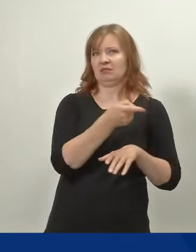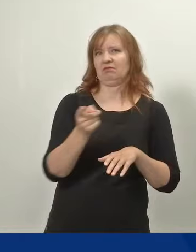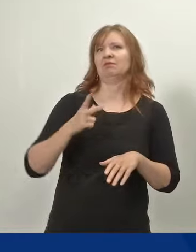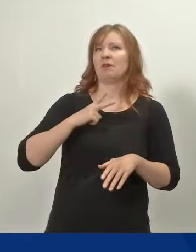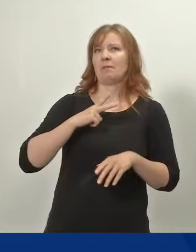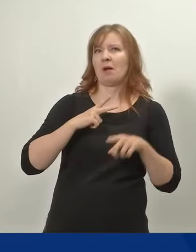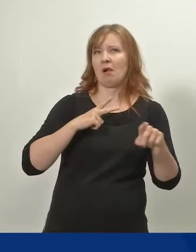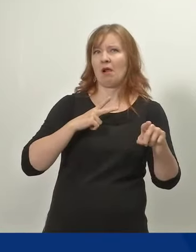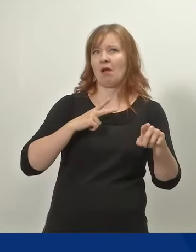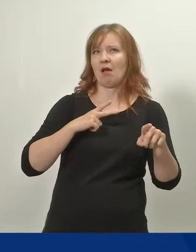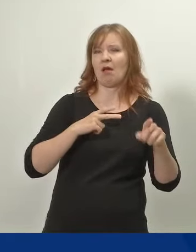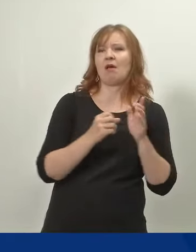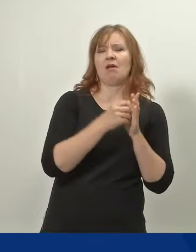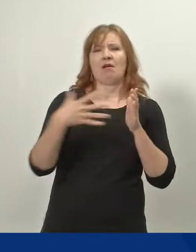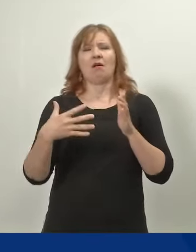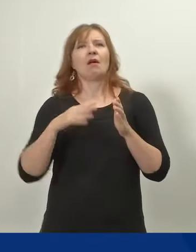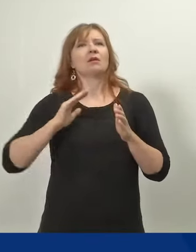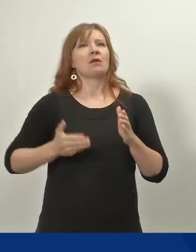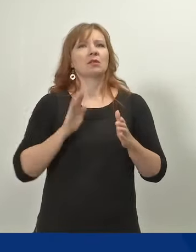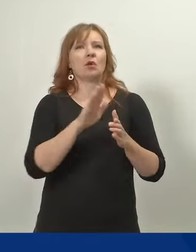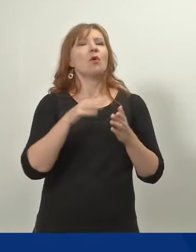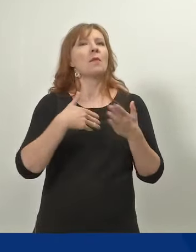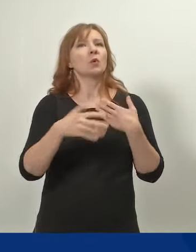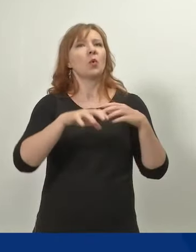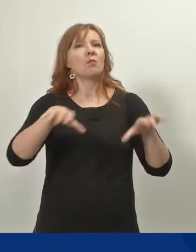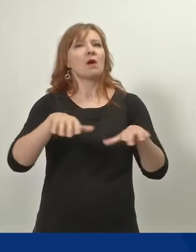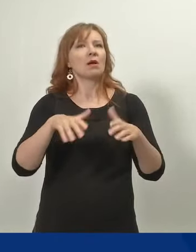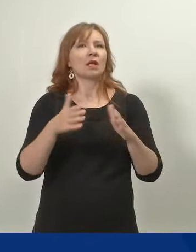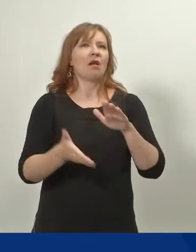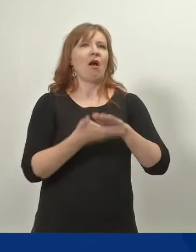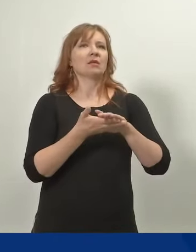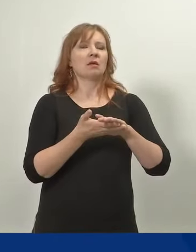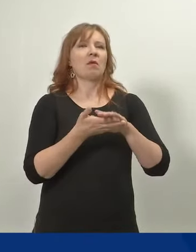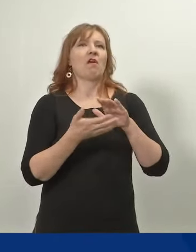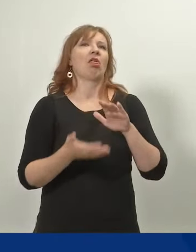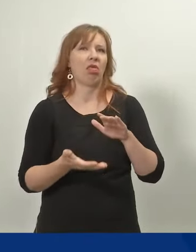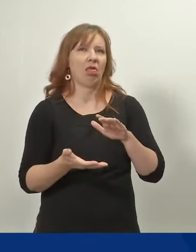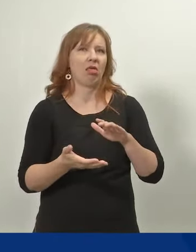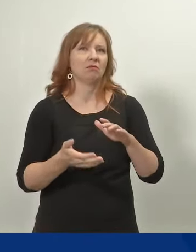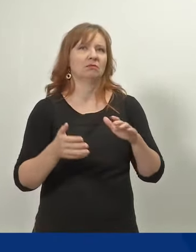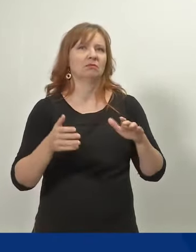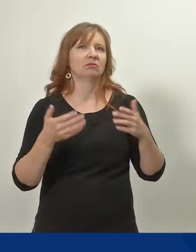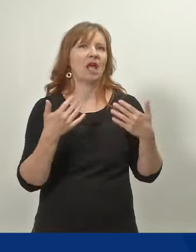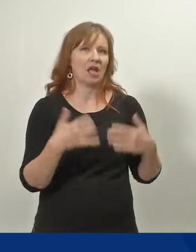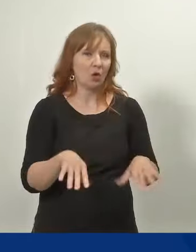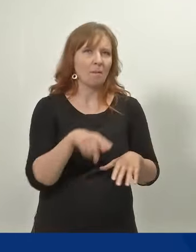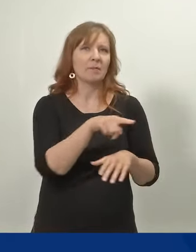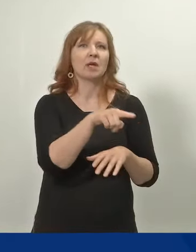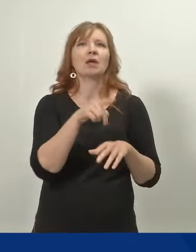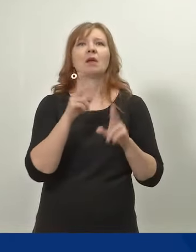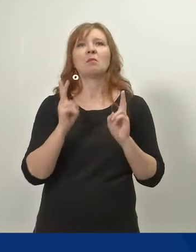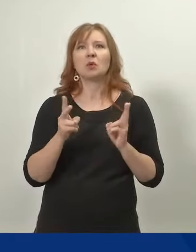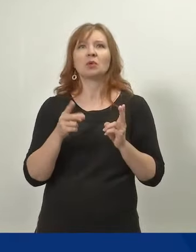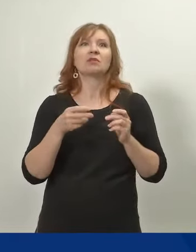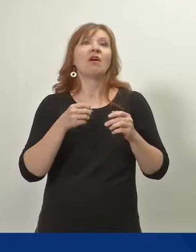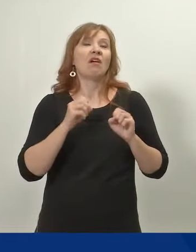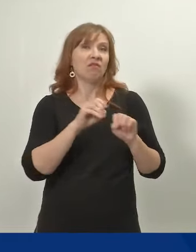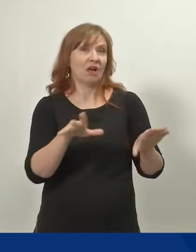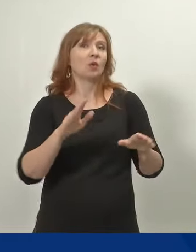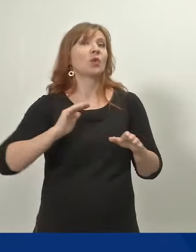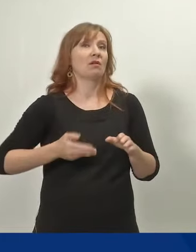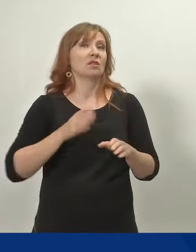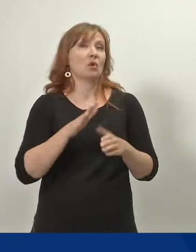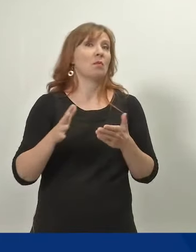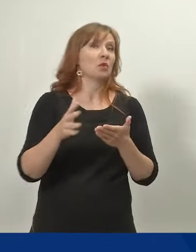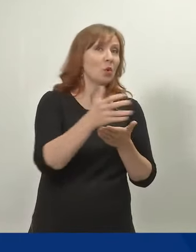erityisesti naisten työmarkkina-asemaa ja myös tietenkin vaikuttaa toimeentuloon niin lyhyellä aikajänteellä kuin koko